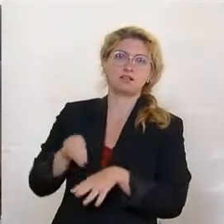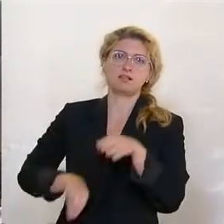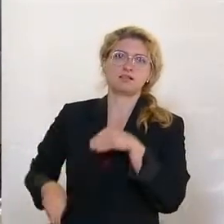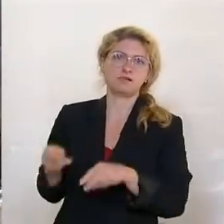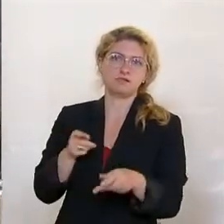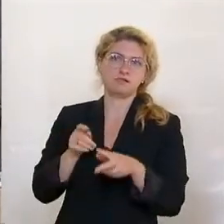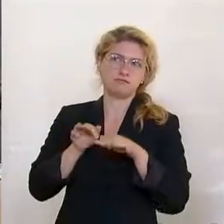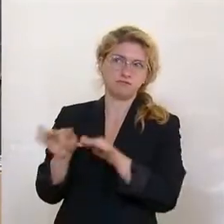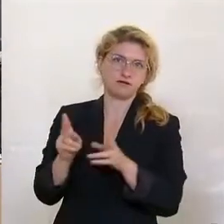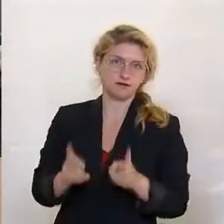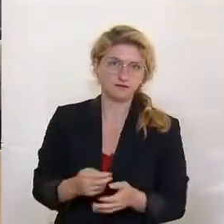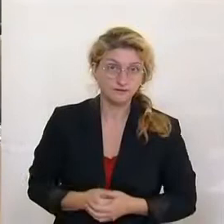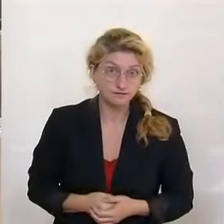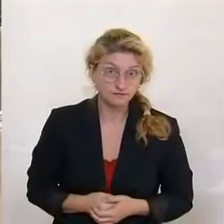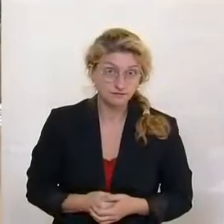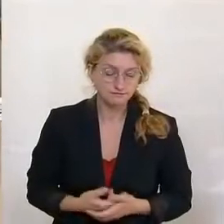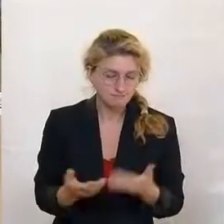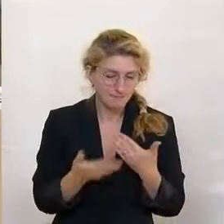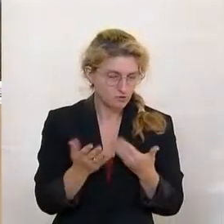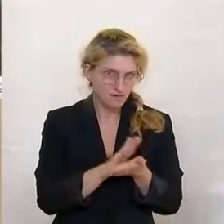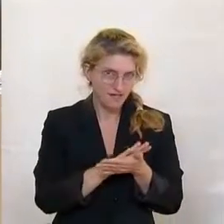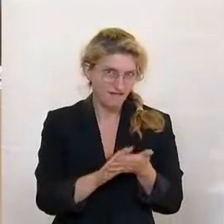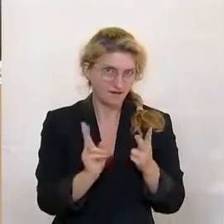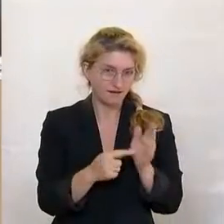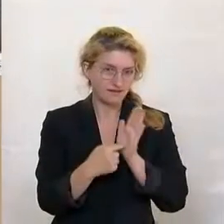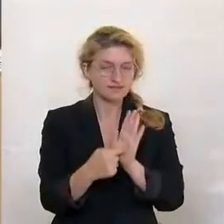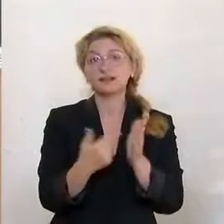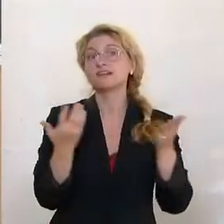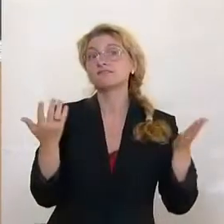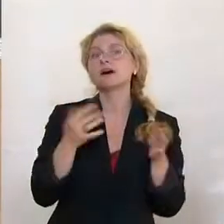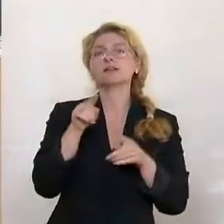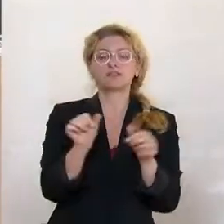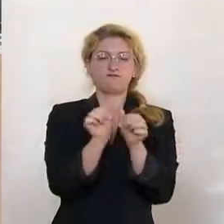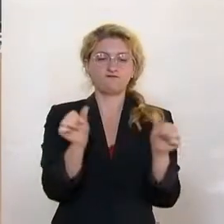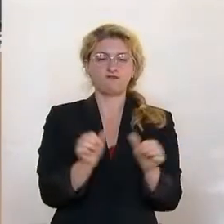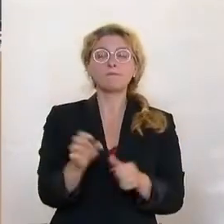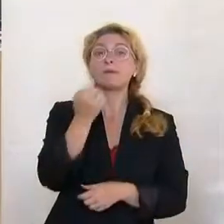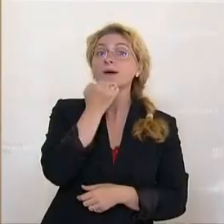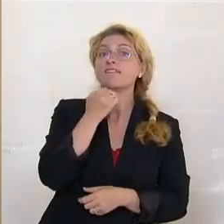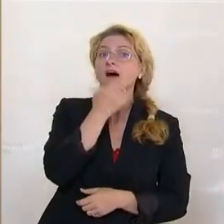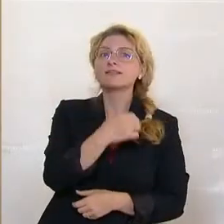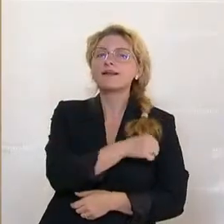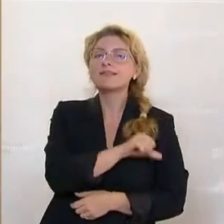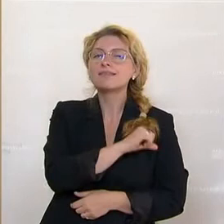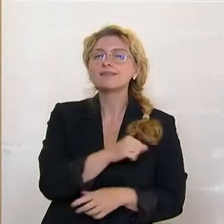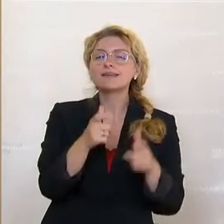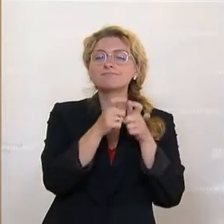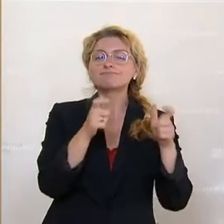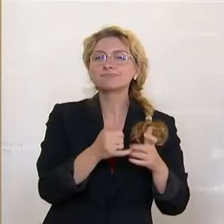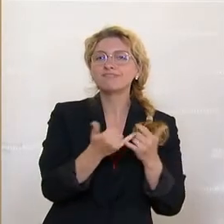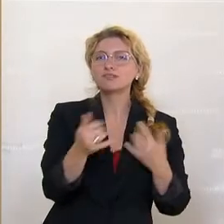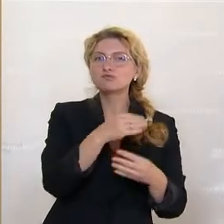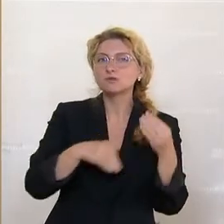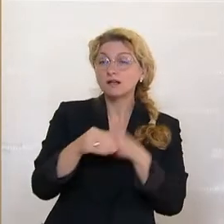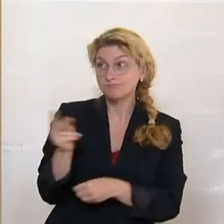Und das ist an einem einfachen Beispiel illustrierbar, nämlich die Art und Weise, wie mit den Privatkliniken umgegangen wurde von diesen beiden